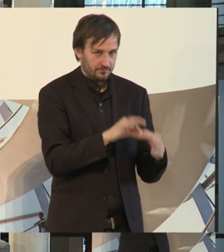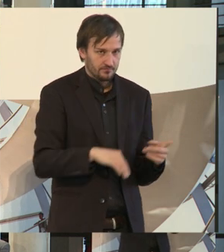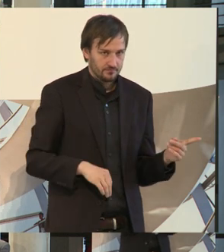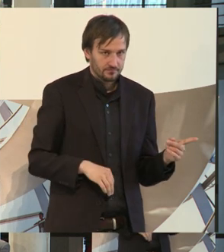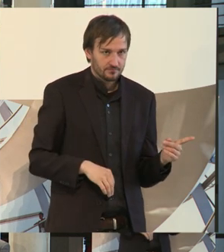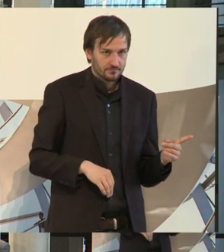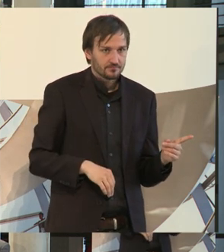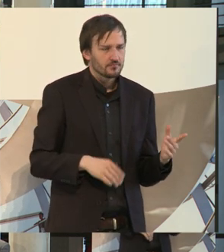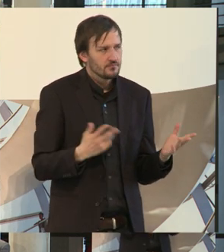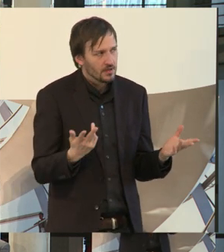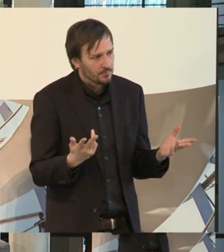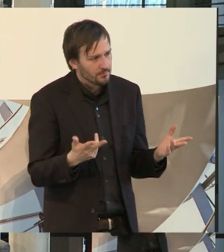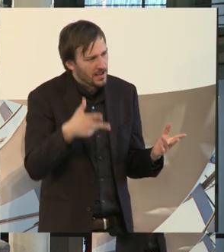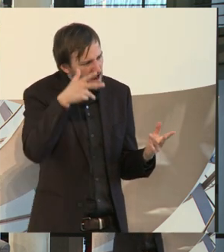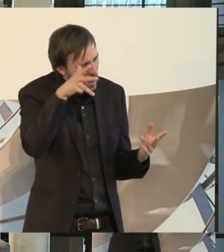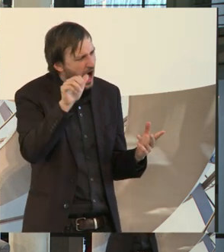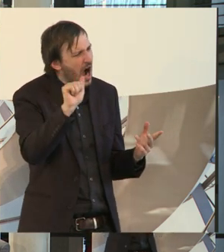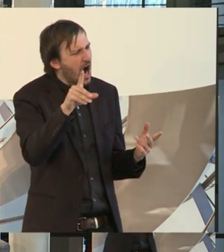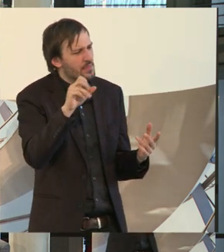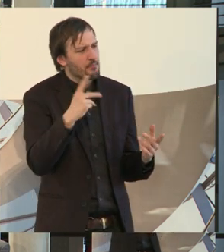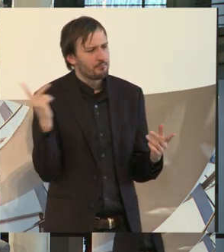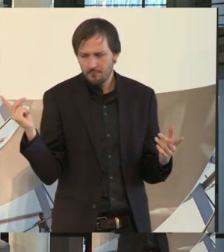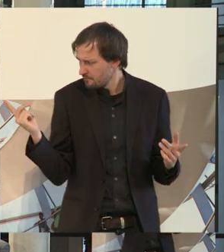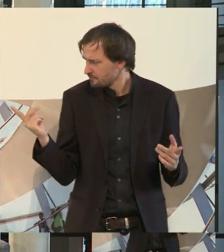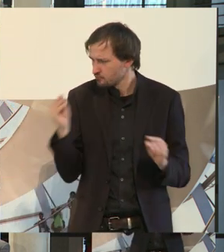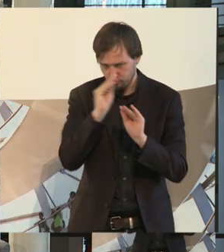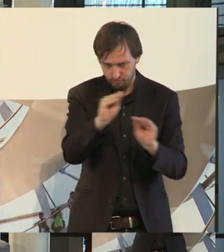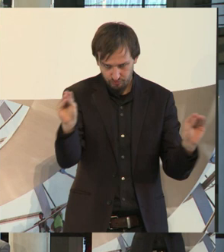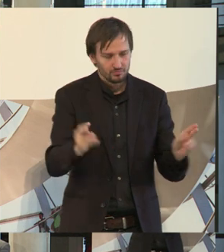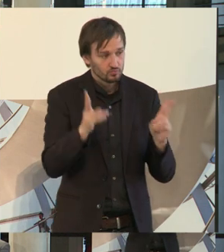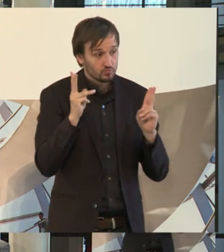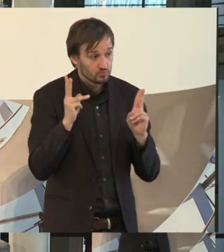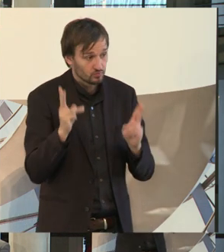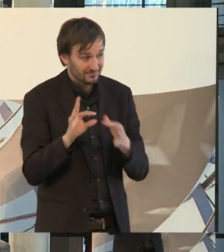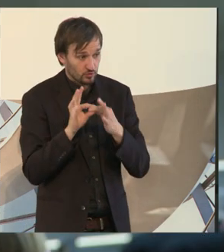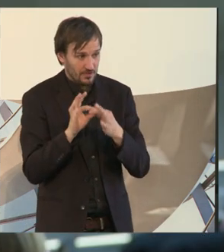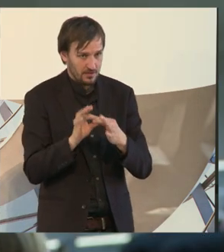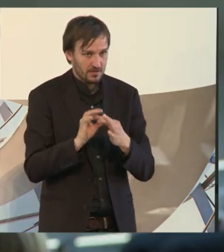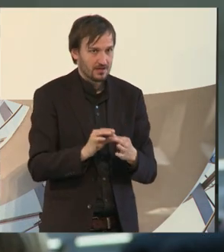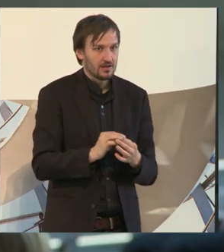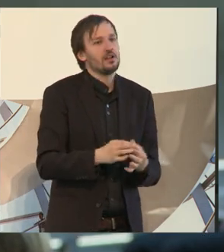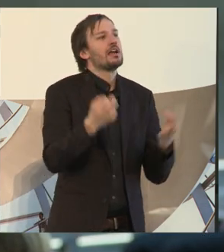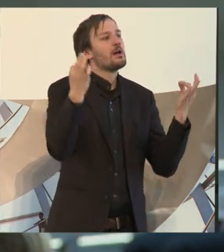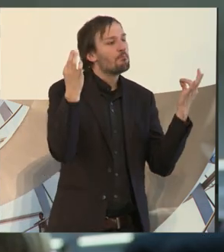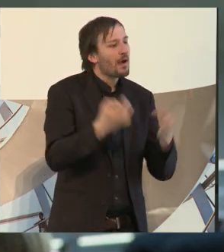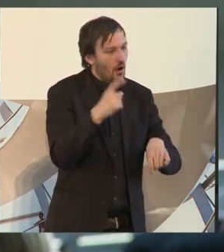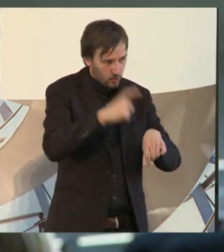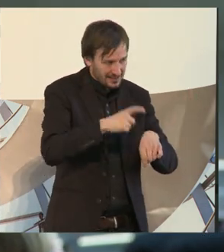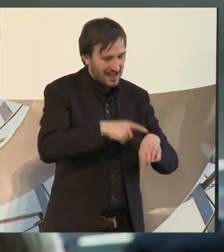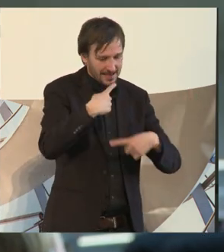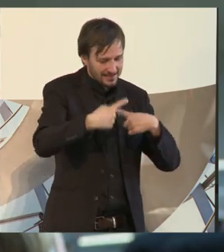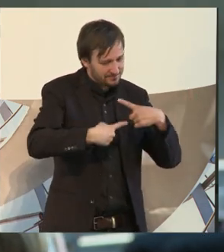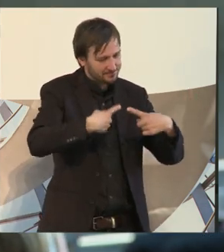Herr Adam dann auch nochmal kundgetan hat. Ich glaube, was es wirklich auch ein Stück weit braucht, ist einfach mal eine